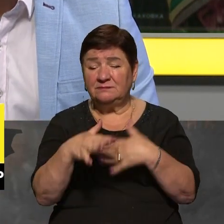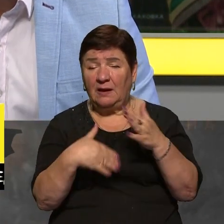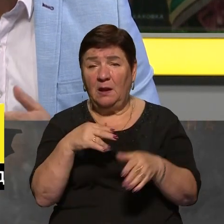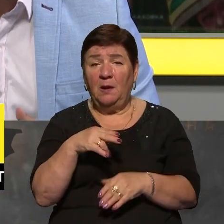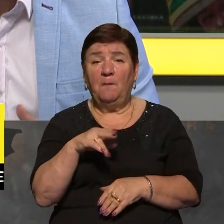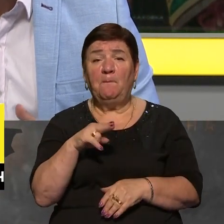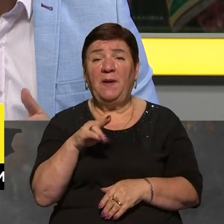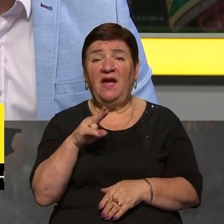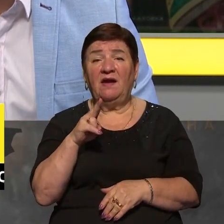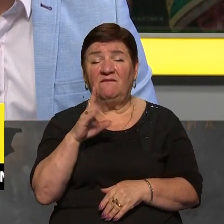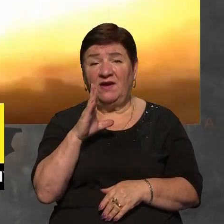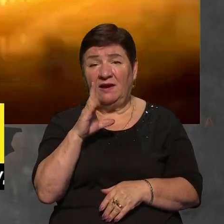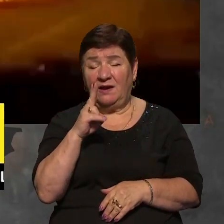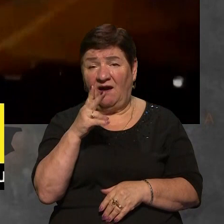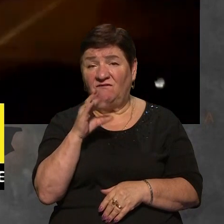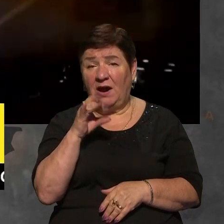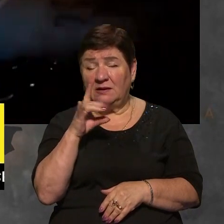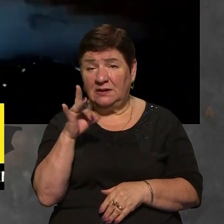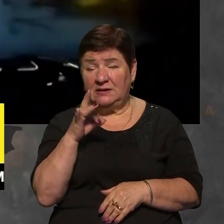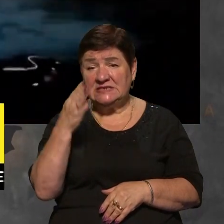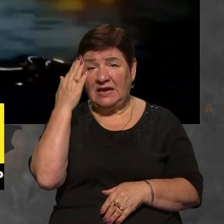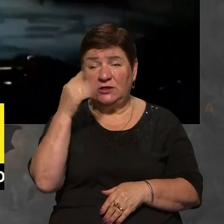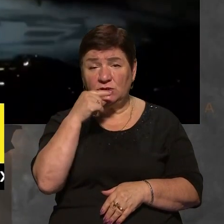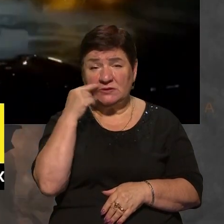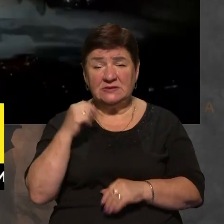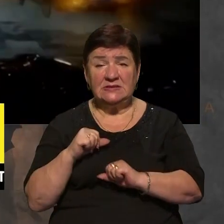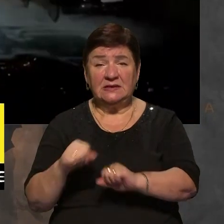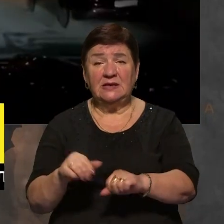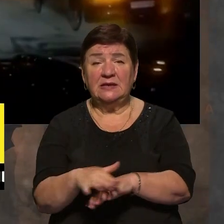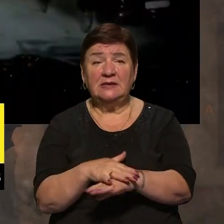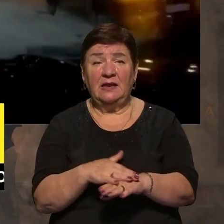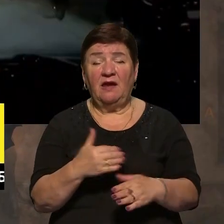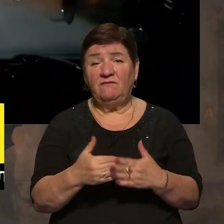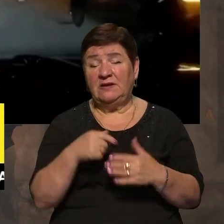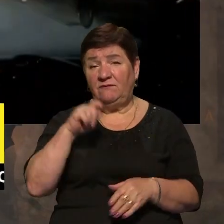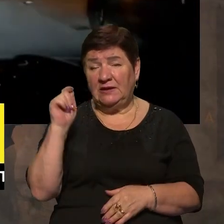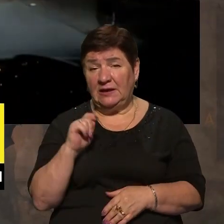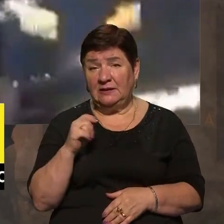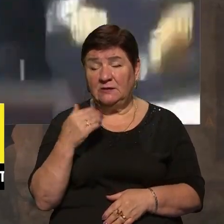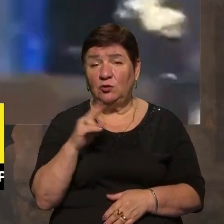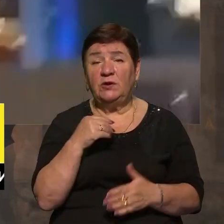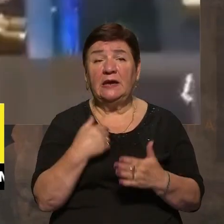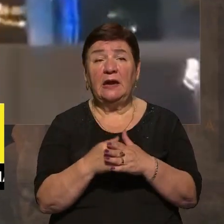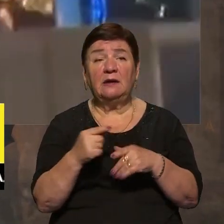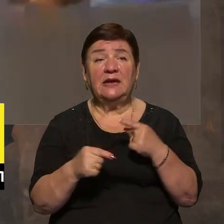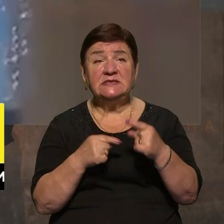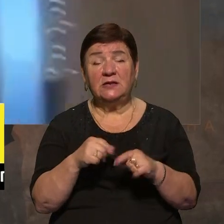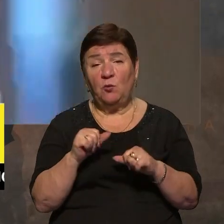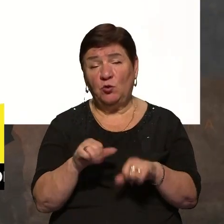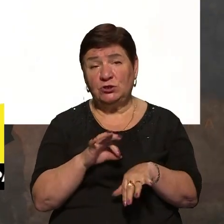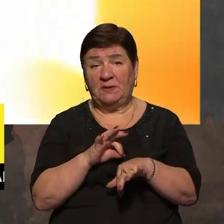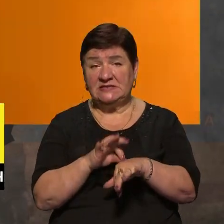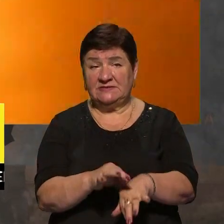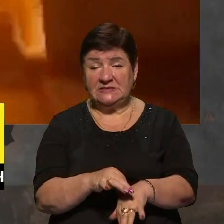«Вагнер» підкреслюють нездатність російської держави захистити населення від війни. На вашу думку, до яких наслідків це може призвести?